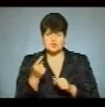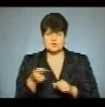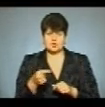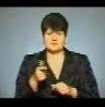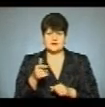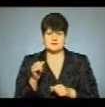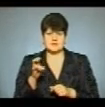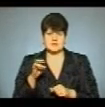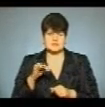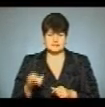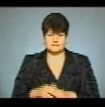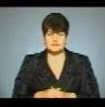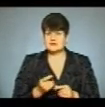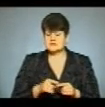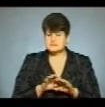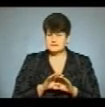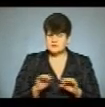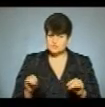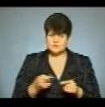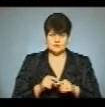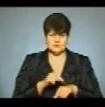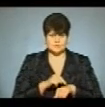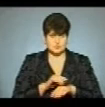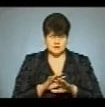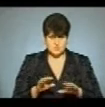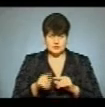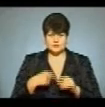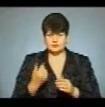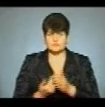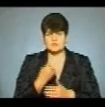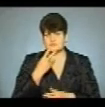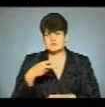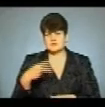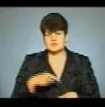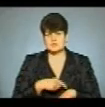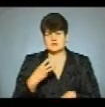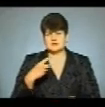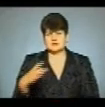гімназії. Це вся інформація на цю годину. Наступний випуск дивіться о 20.30.